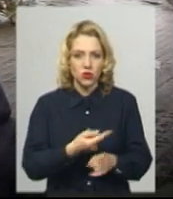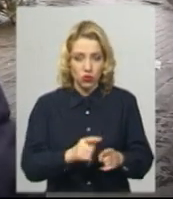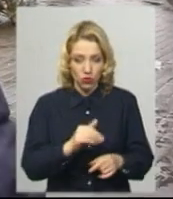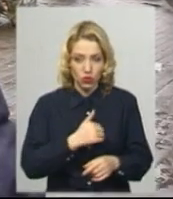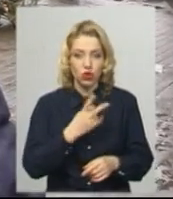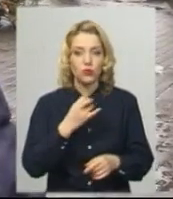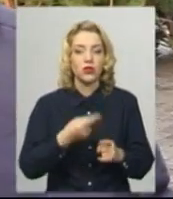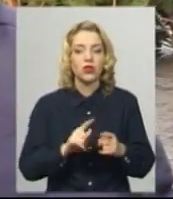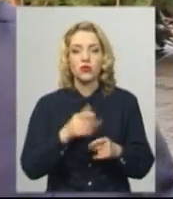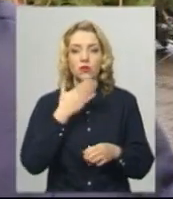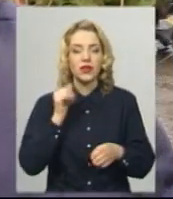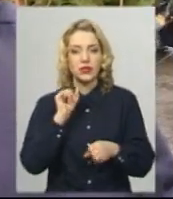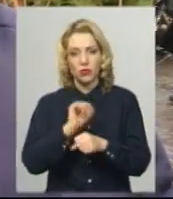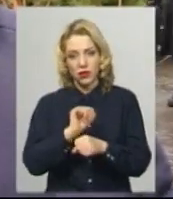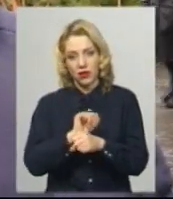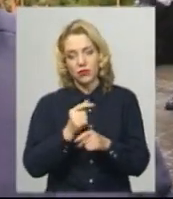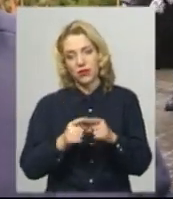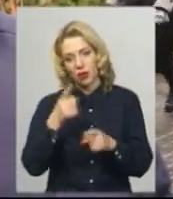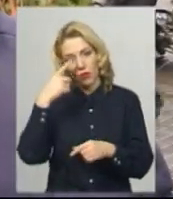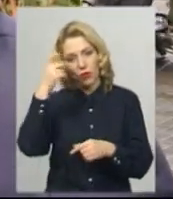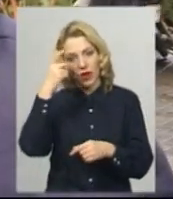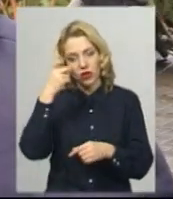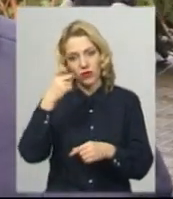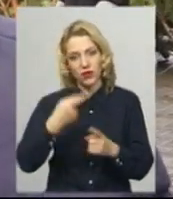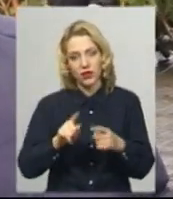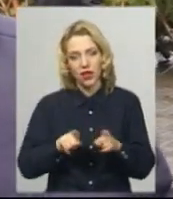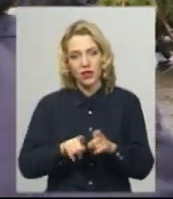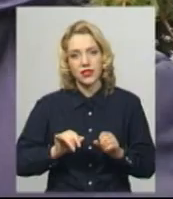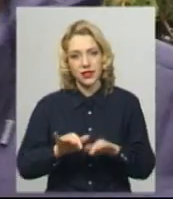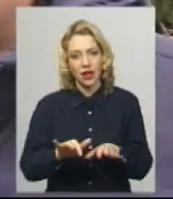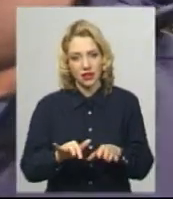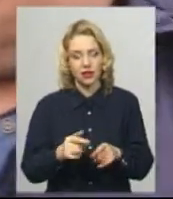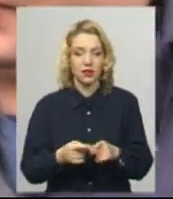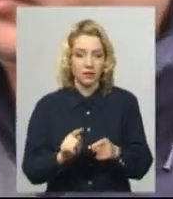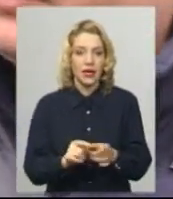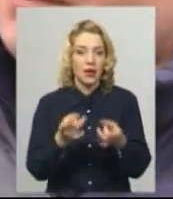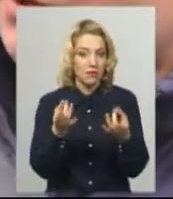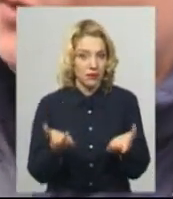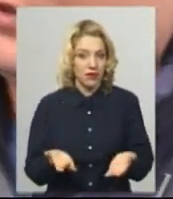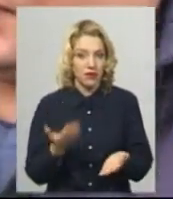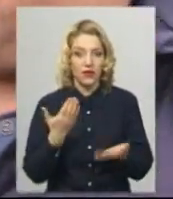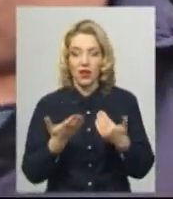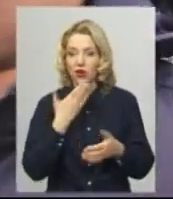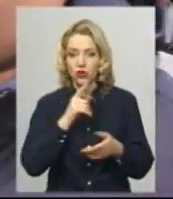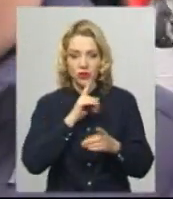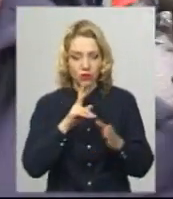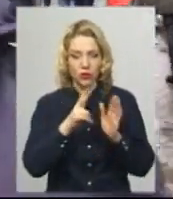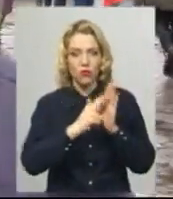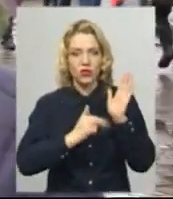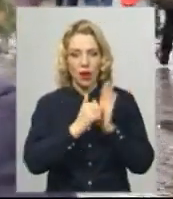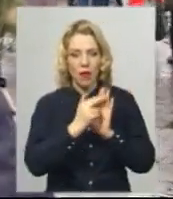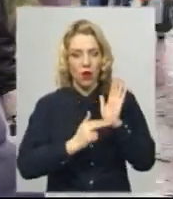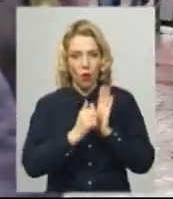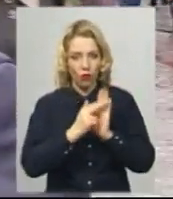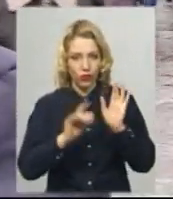однак ми на цьому не зупиняємося. Це попереджувальний, скажімо такий, захід перевентивний. Якщо не замальовувати, собі розумієте, їх